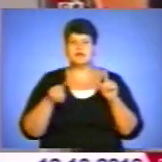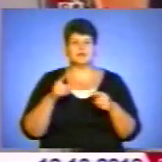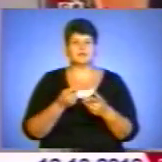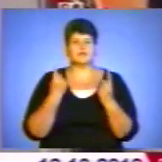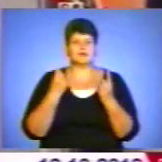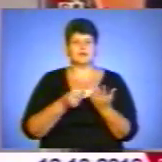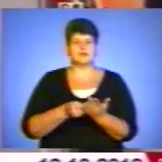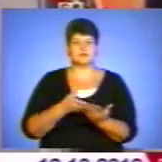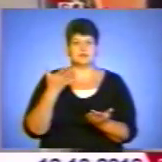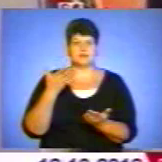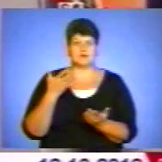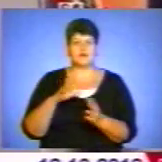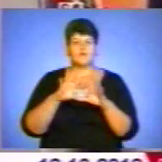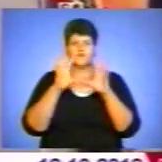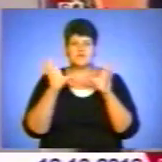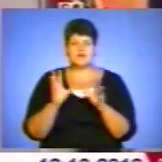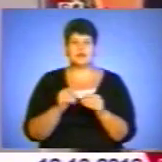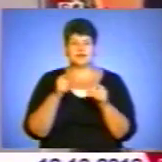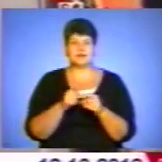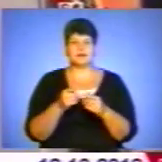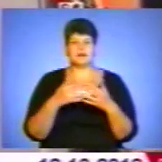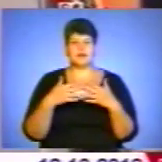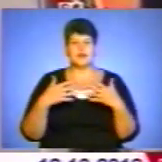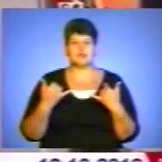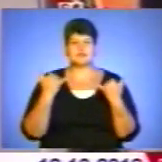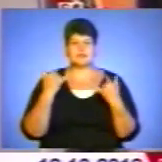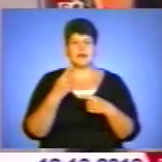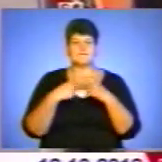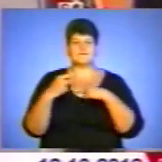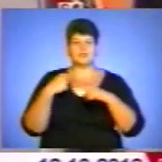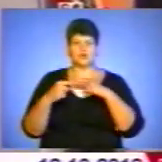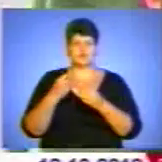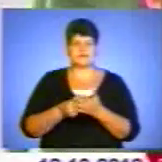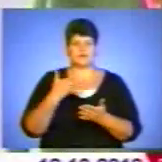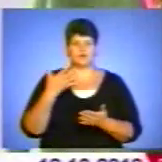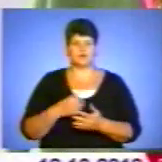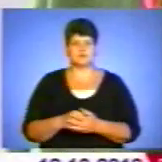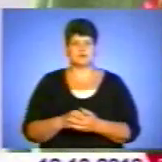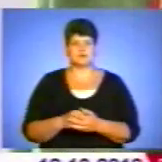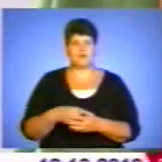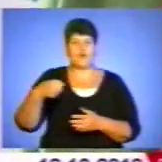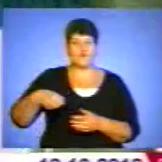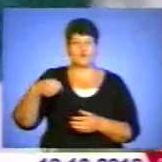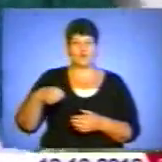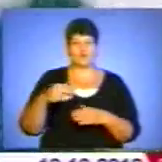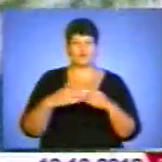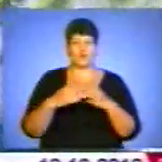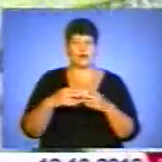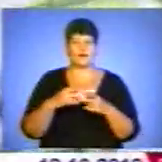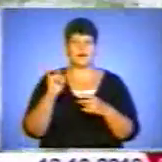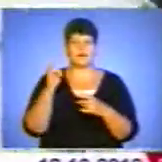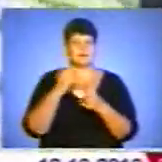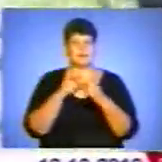цінність. І взагалі такі речі зараз відроджуються і дуже цінуються. Кошик в руках ляльки – не просто